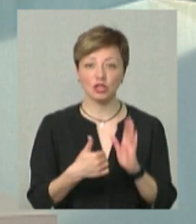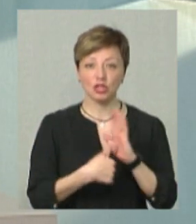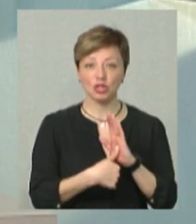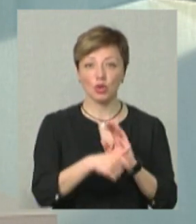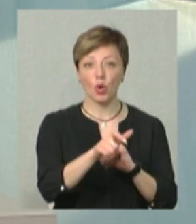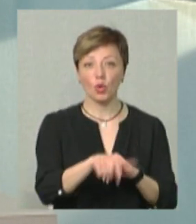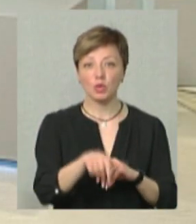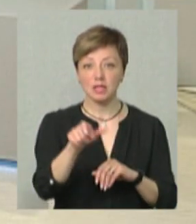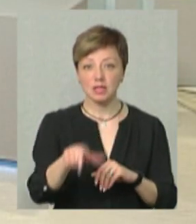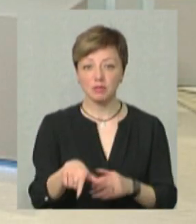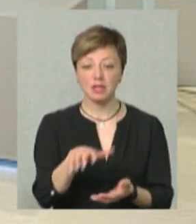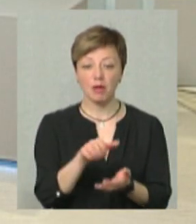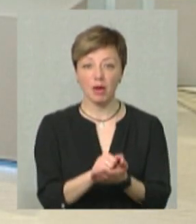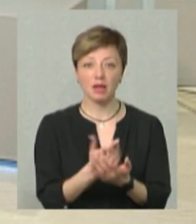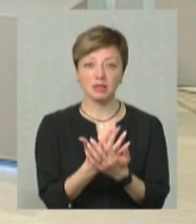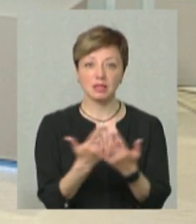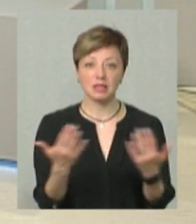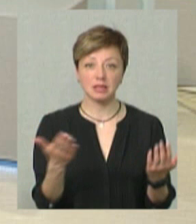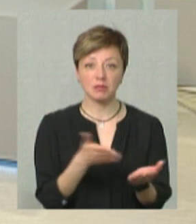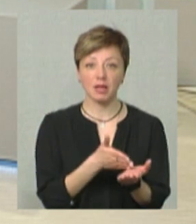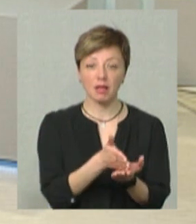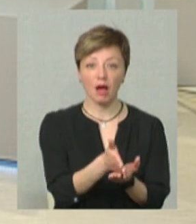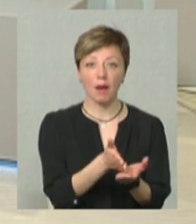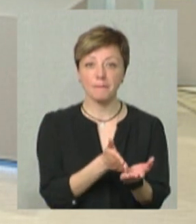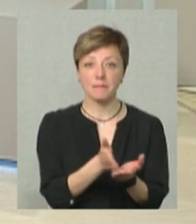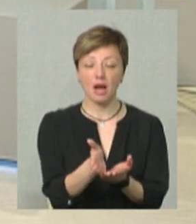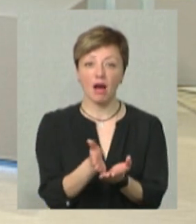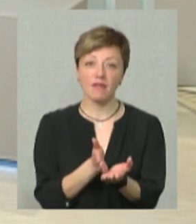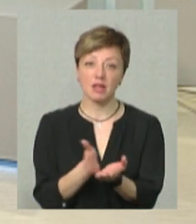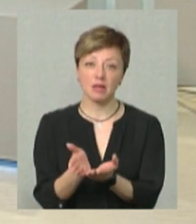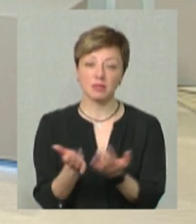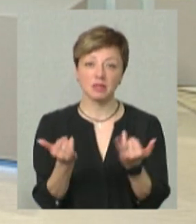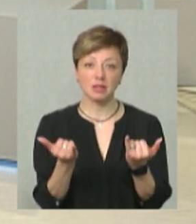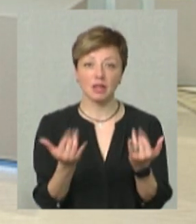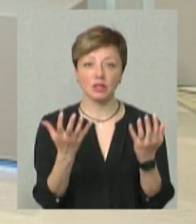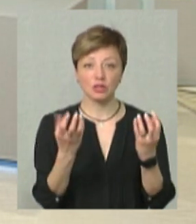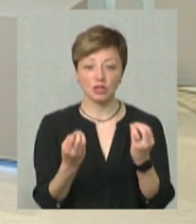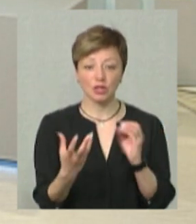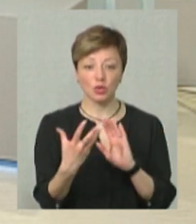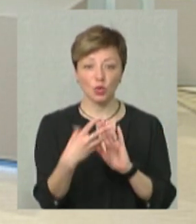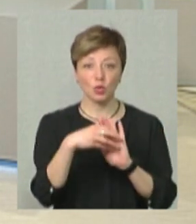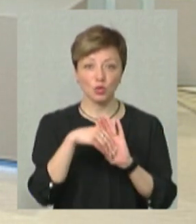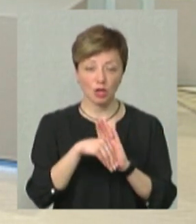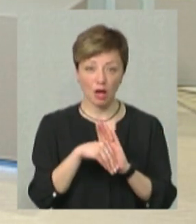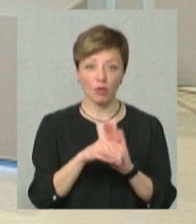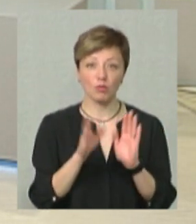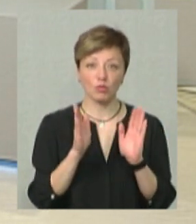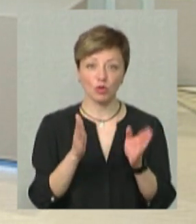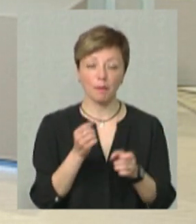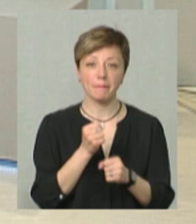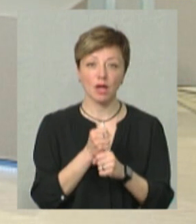котрі займаються різними направленими, зараз членами до нас долучаються і будуть